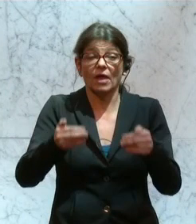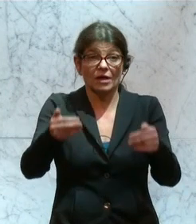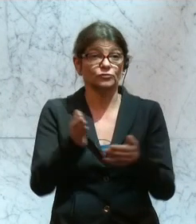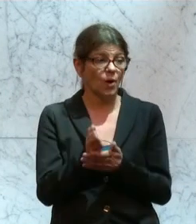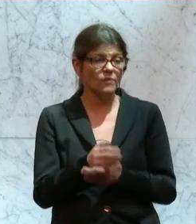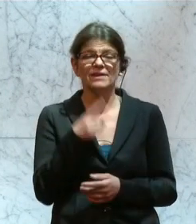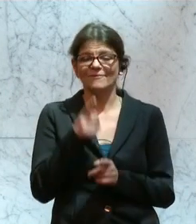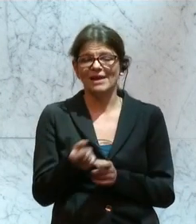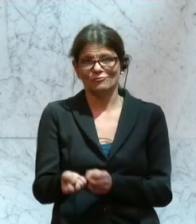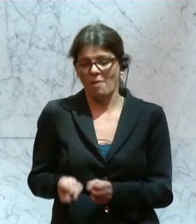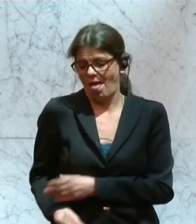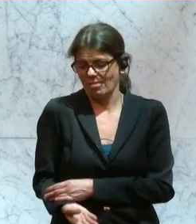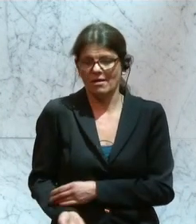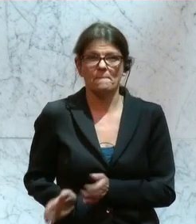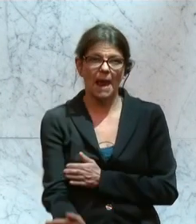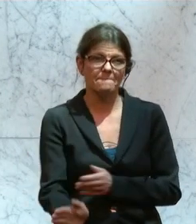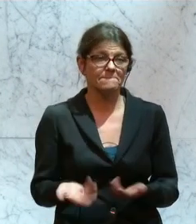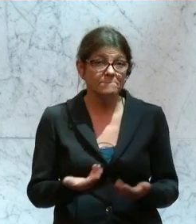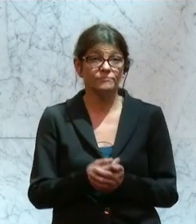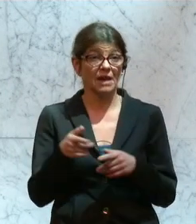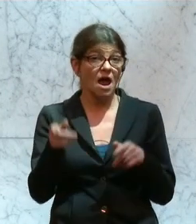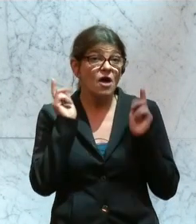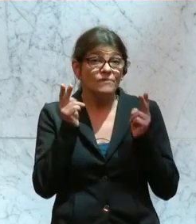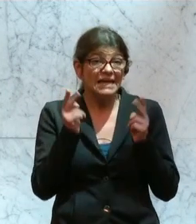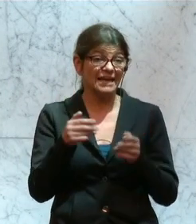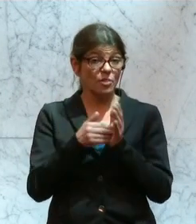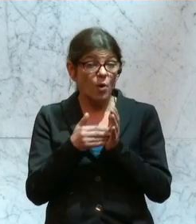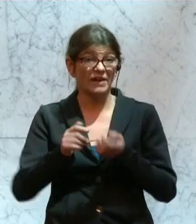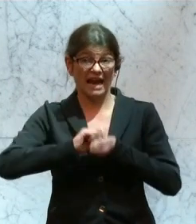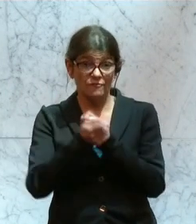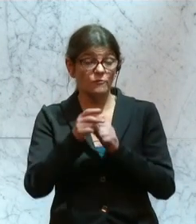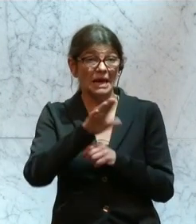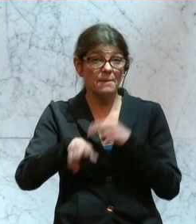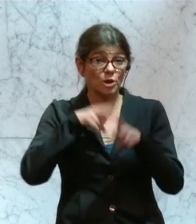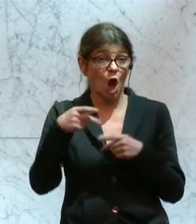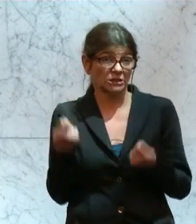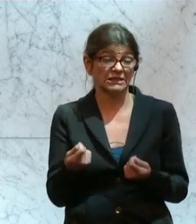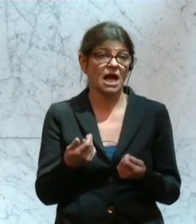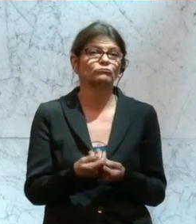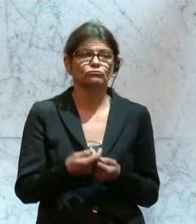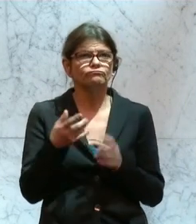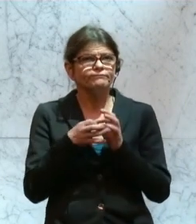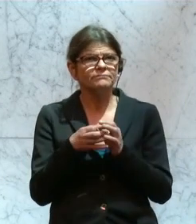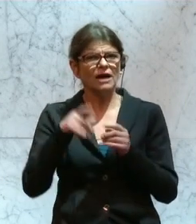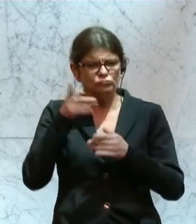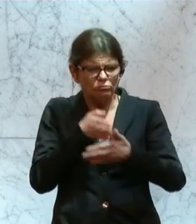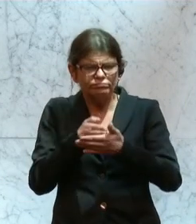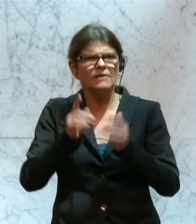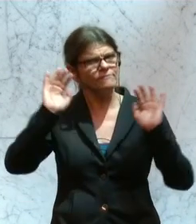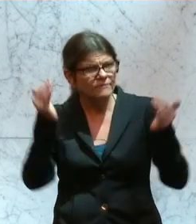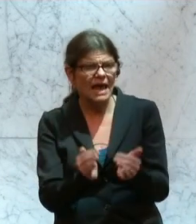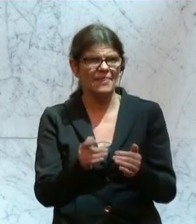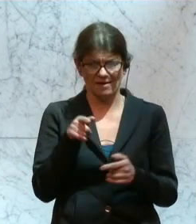schubladisiert, kann man sagen. Die dringende notwendige Reform des Kinderbetreuungsgeldes, der Abbau von Hürden beim